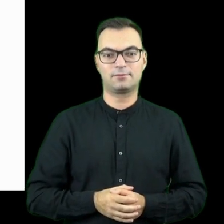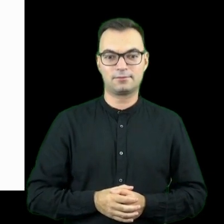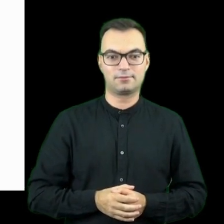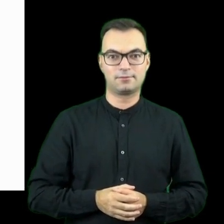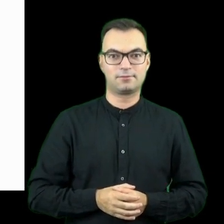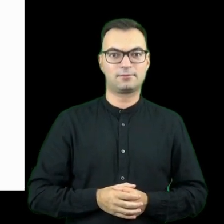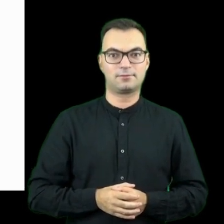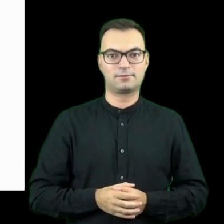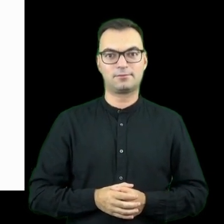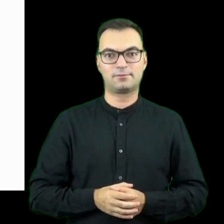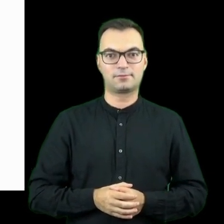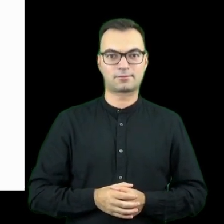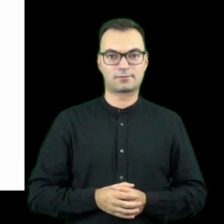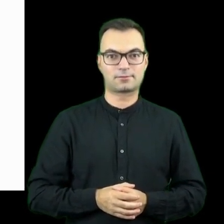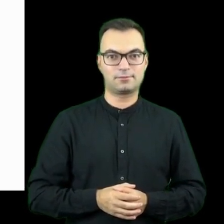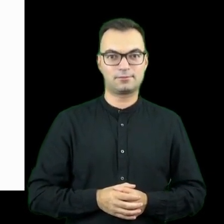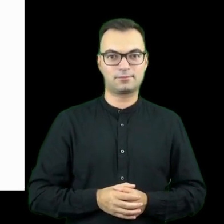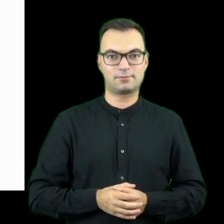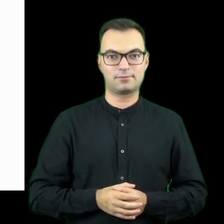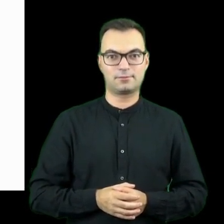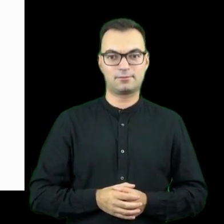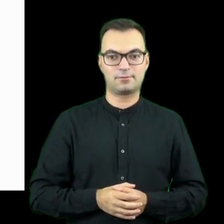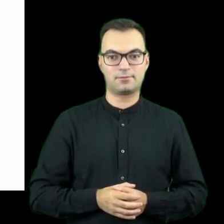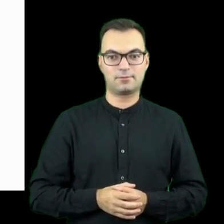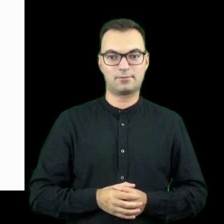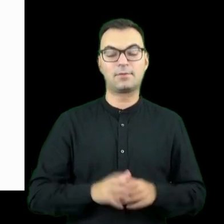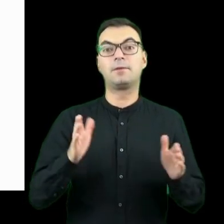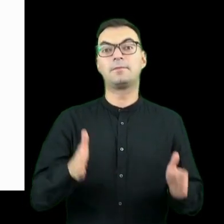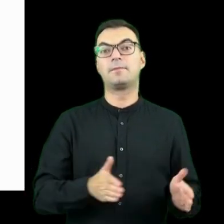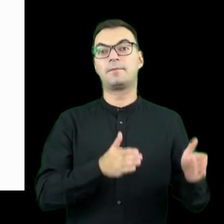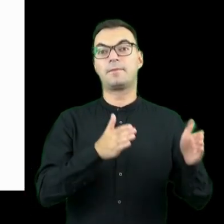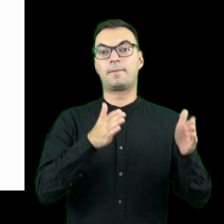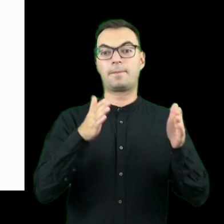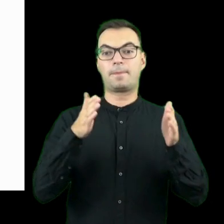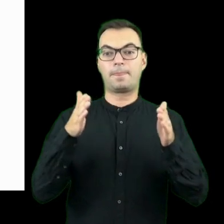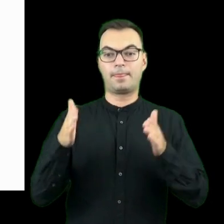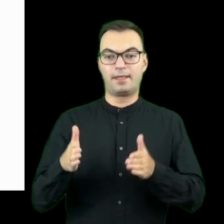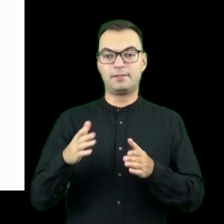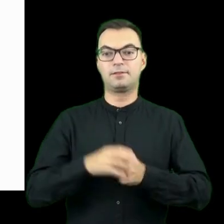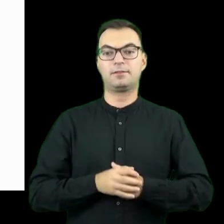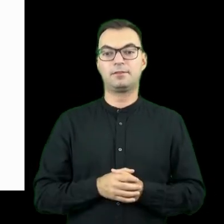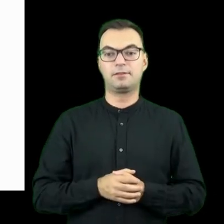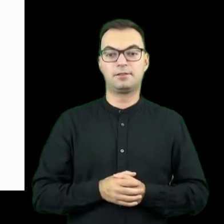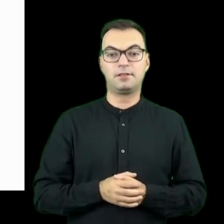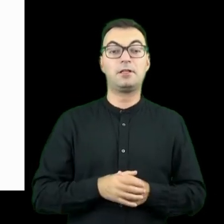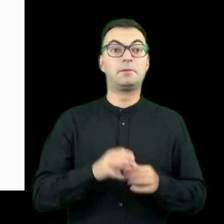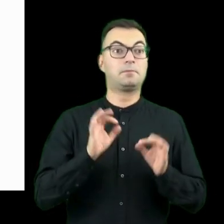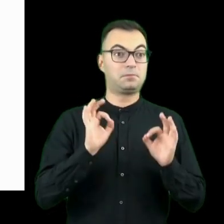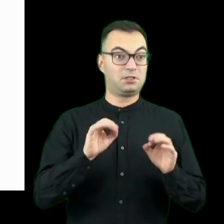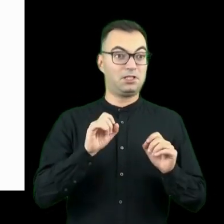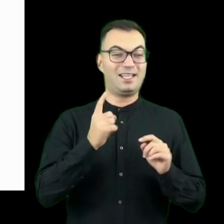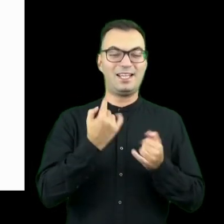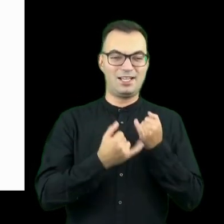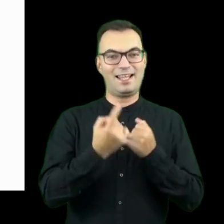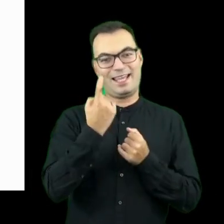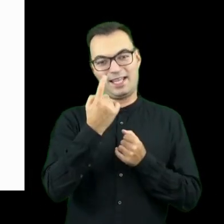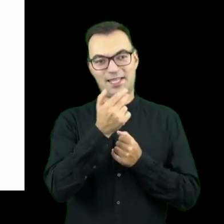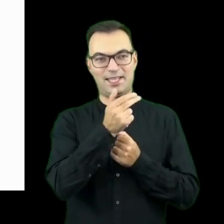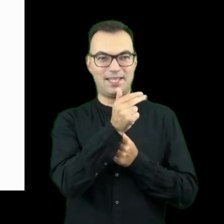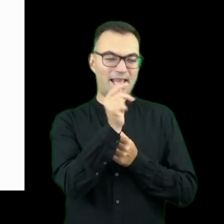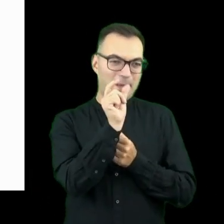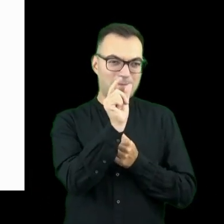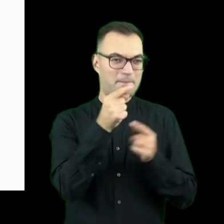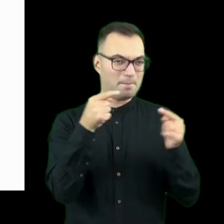jaśniejsze. Zastosowanie upracowanego i następnie takie rozwiązanie, jeżeli ono się sprawdza w jednym drobnym